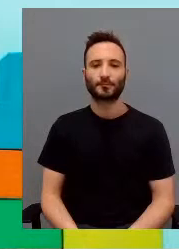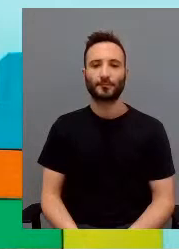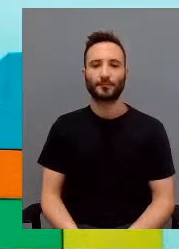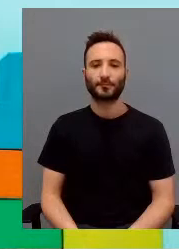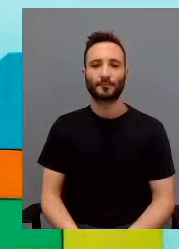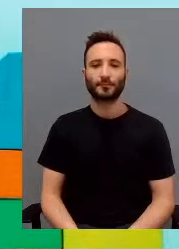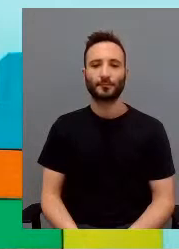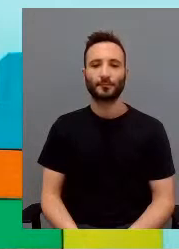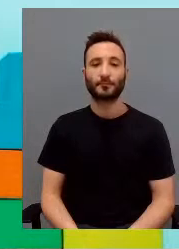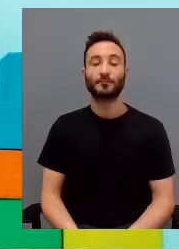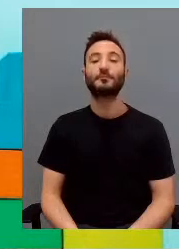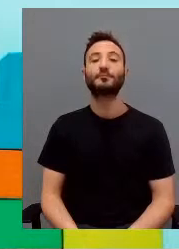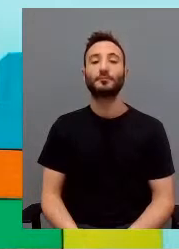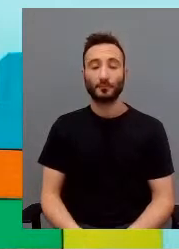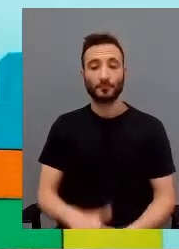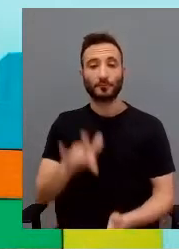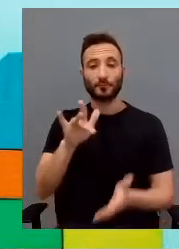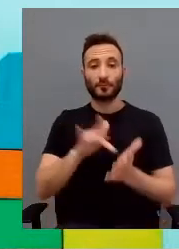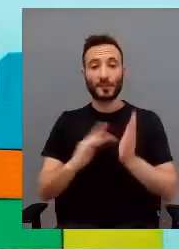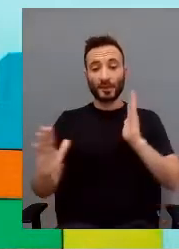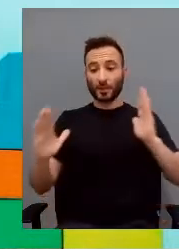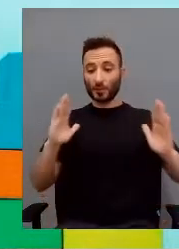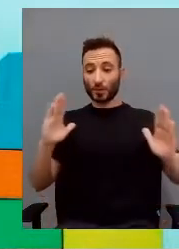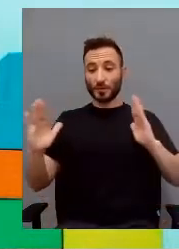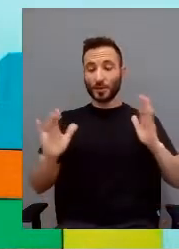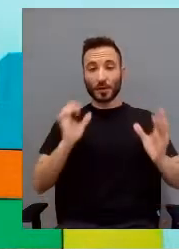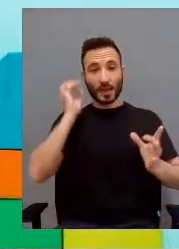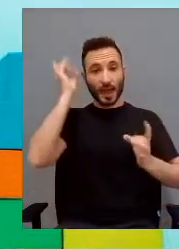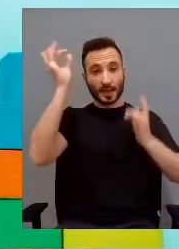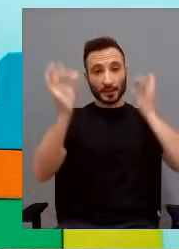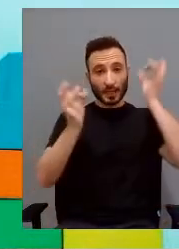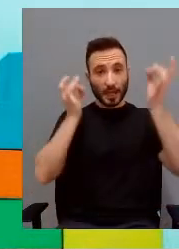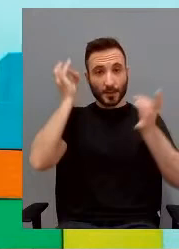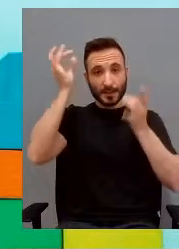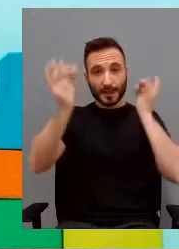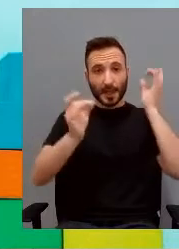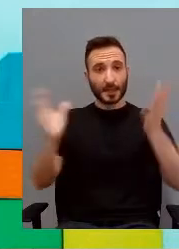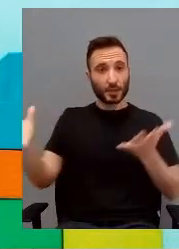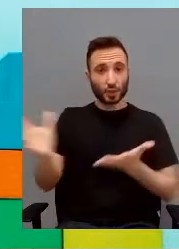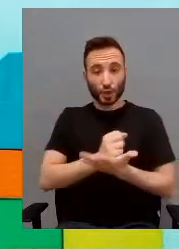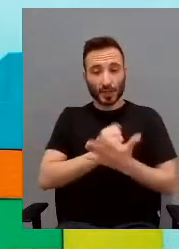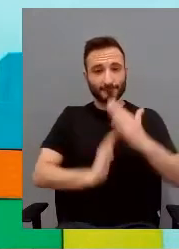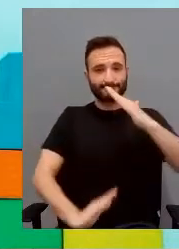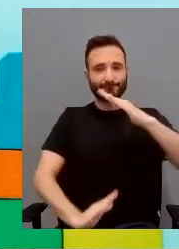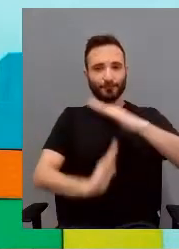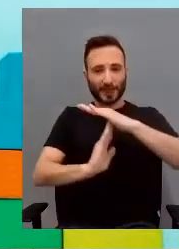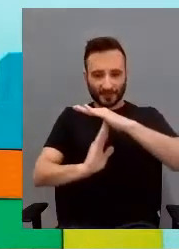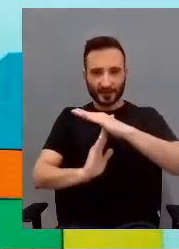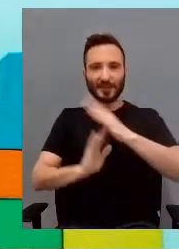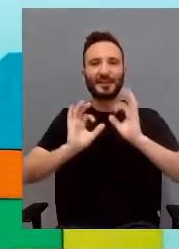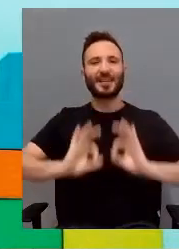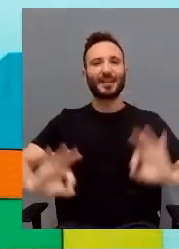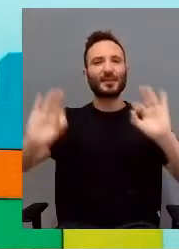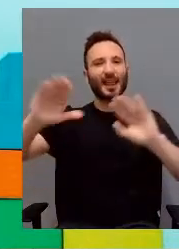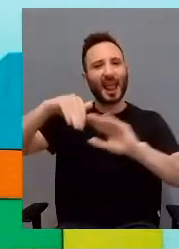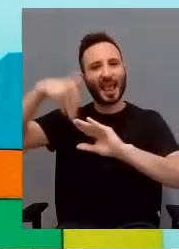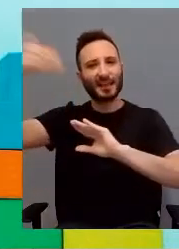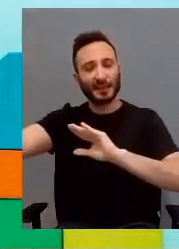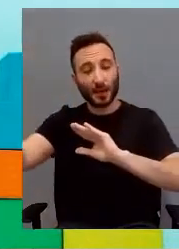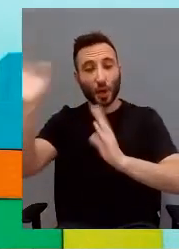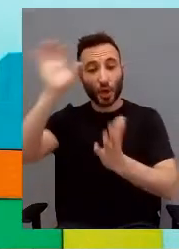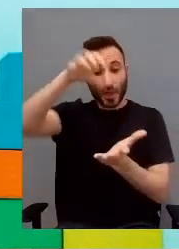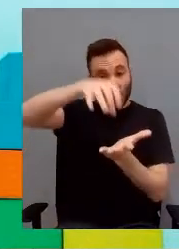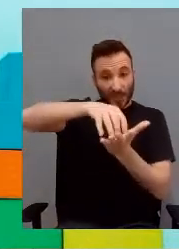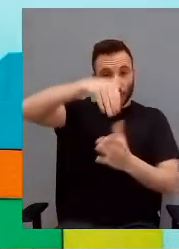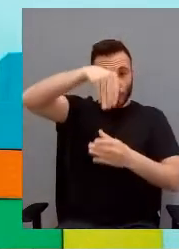Ha avuto un'interruzione di tutte le nostre attività di Cascina Rossano, in particolare le nostre abitudini, le nostre abitudini, le abbiamo mantenute.